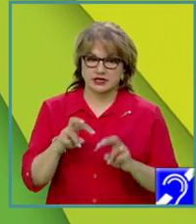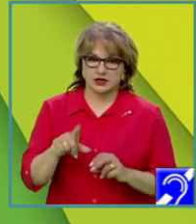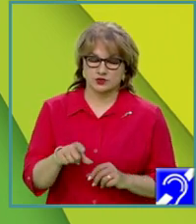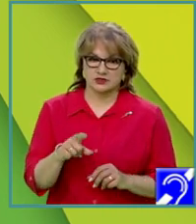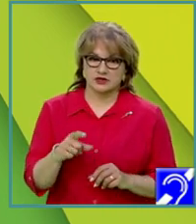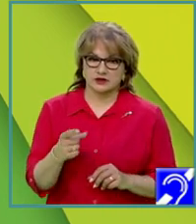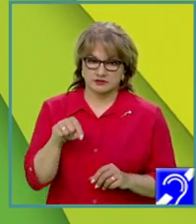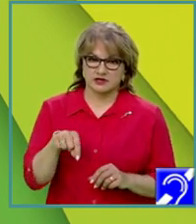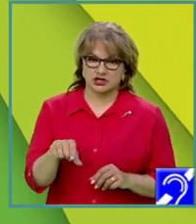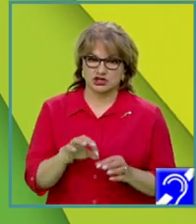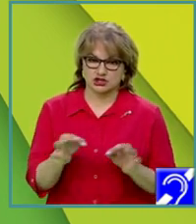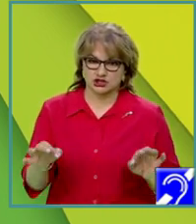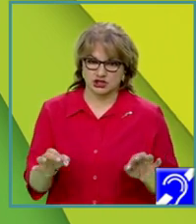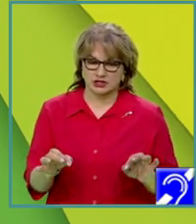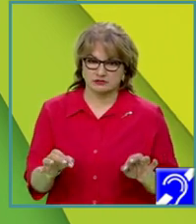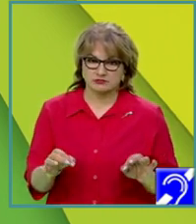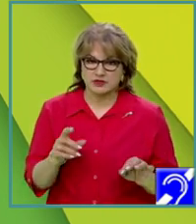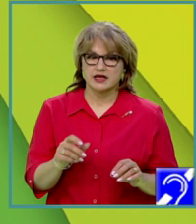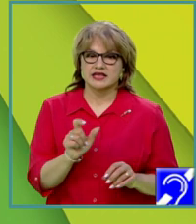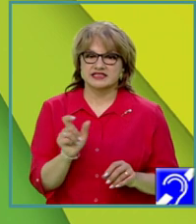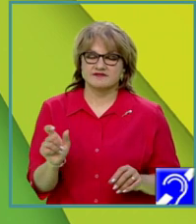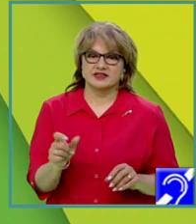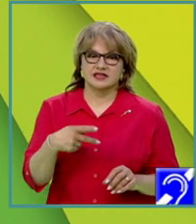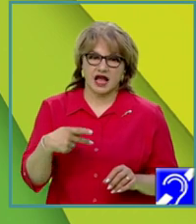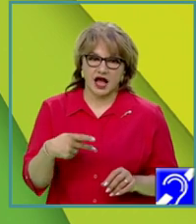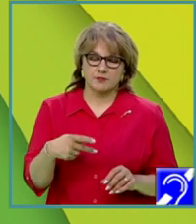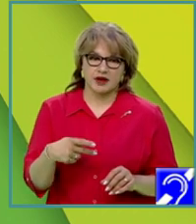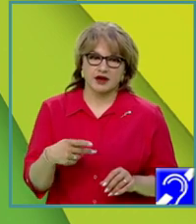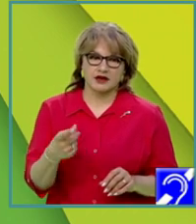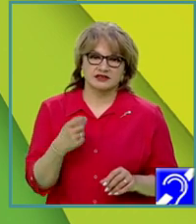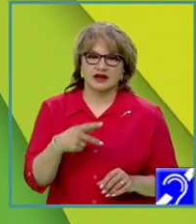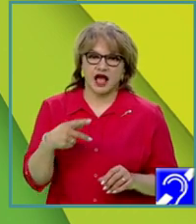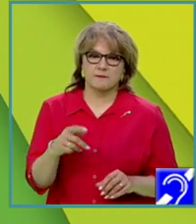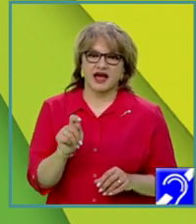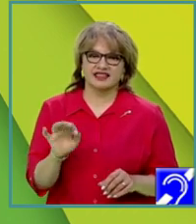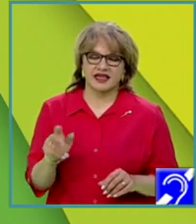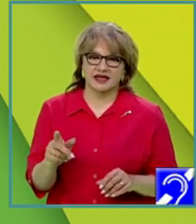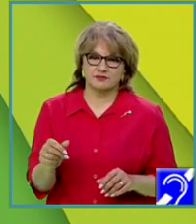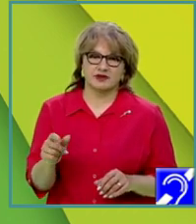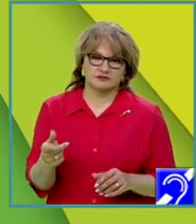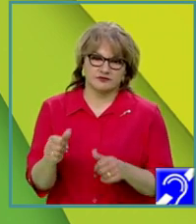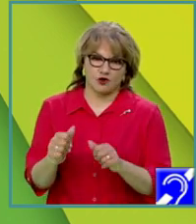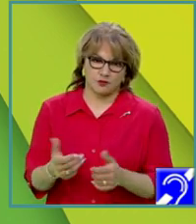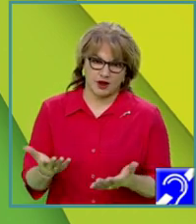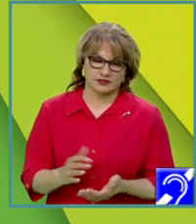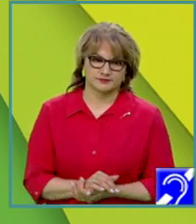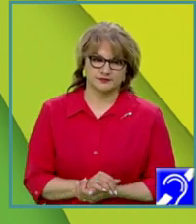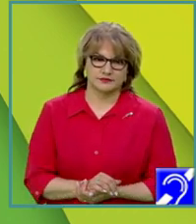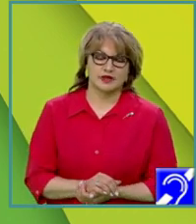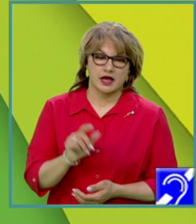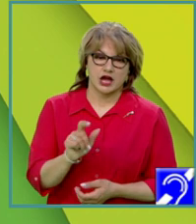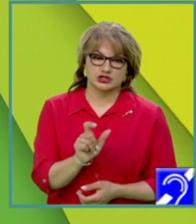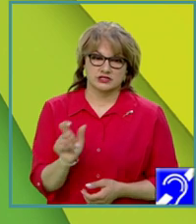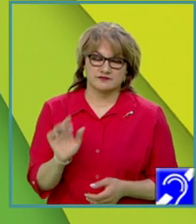secvențele de lungime K, care sunt formate din K, termeni. Aceste secvențe având și ele o